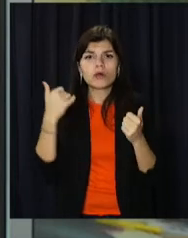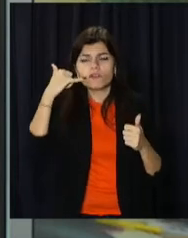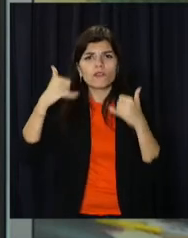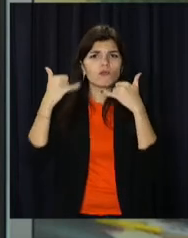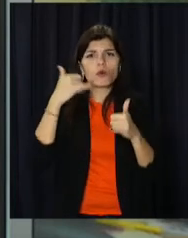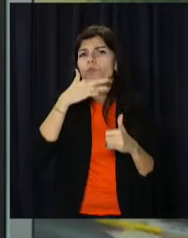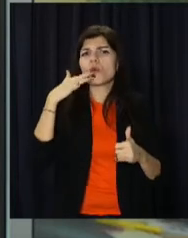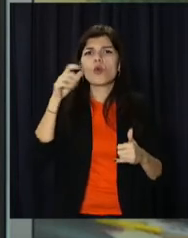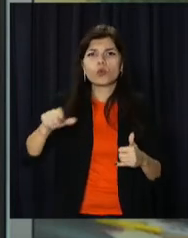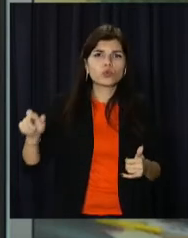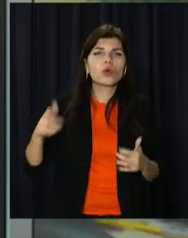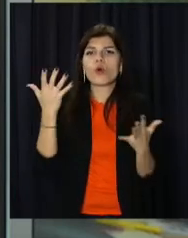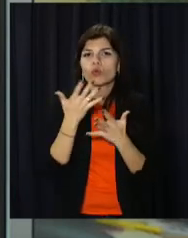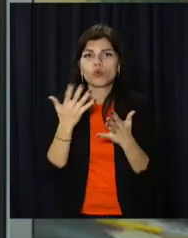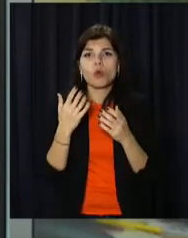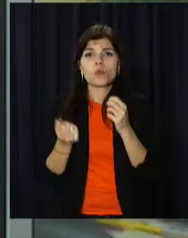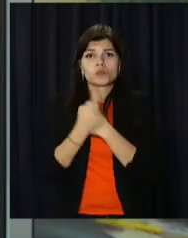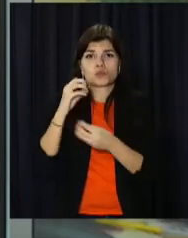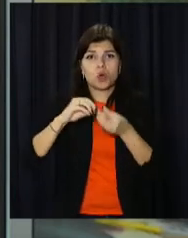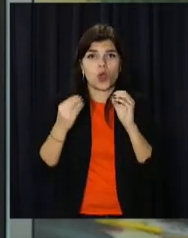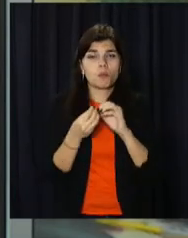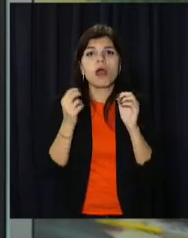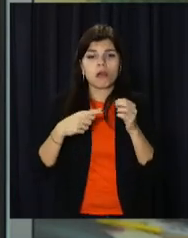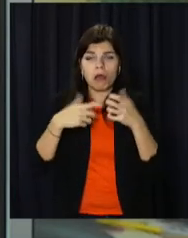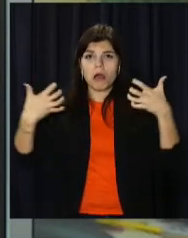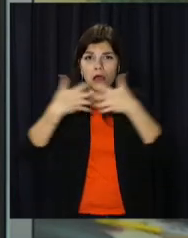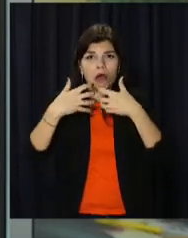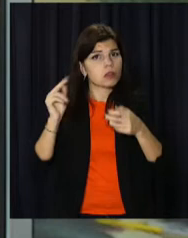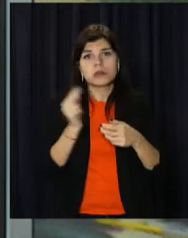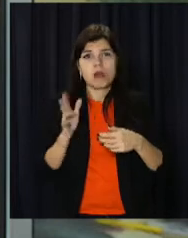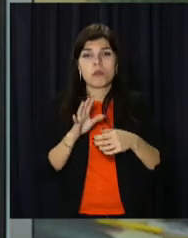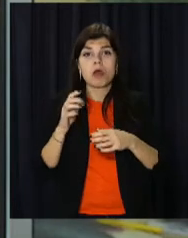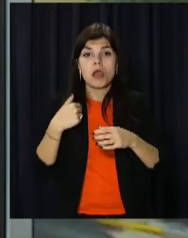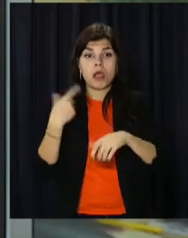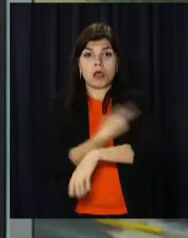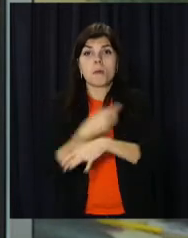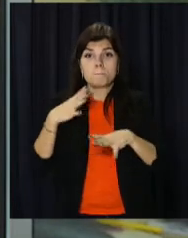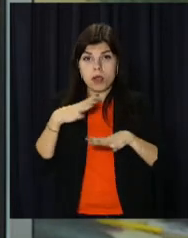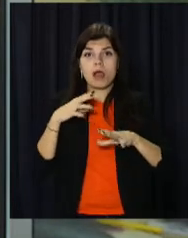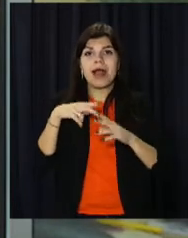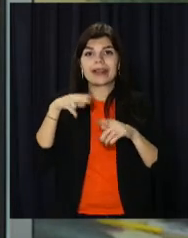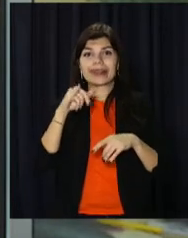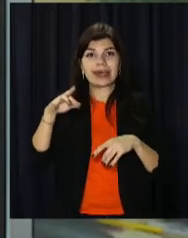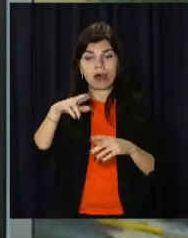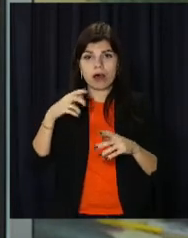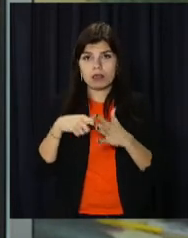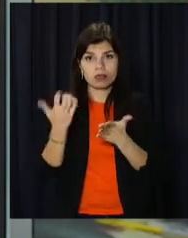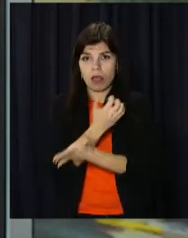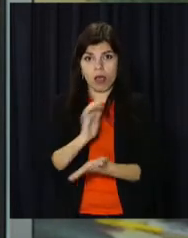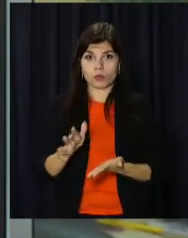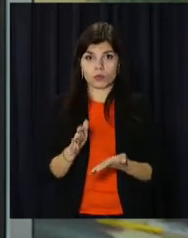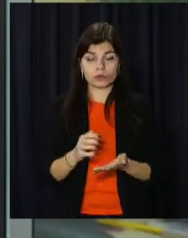телефонних дзвінків від людей, у яких виникали проблеми із генерацією документу про щеплення. Подробиці у нашого Олександра Тущенко.